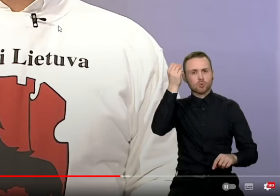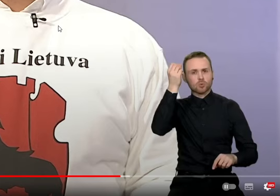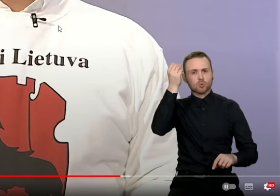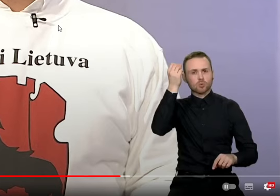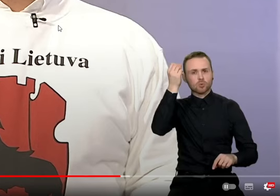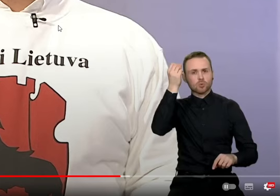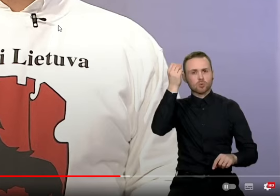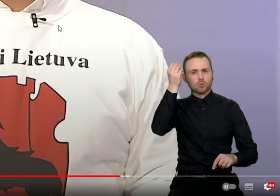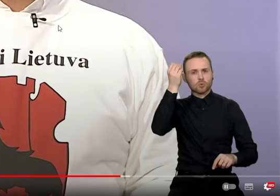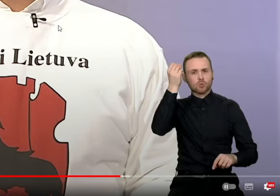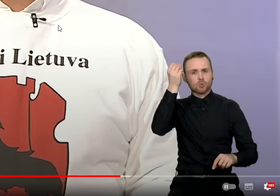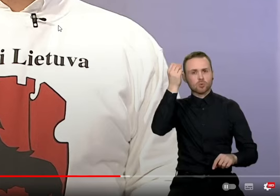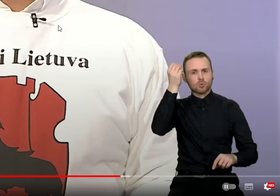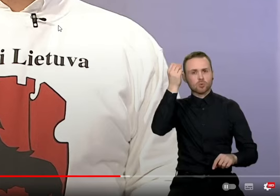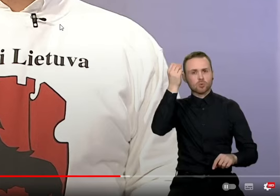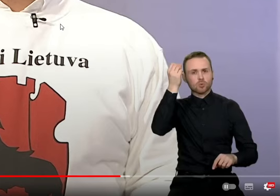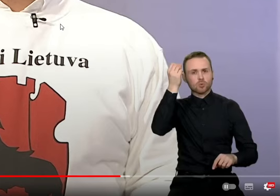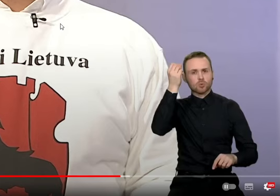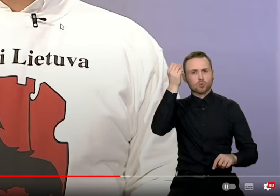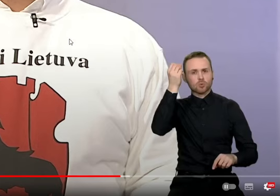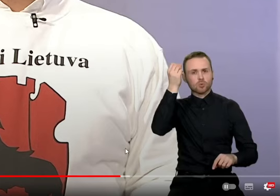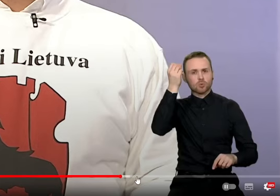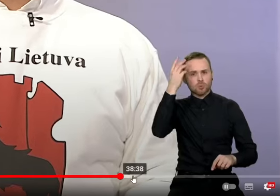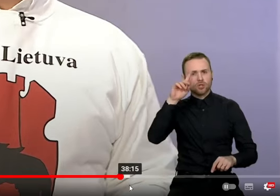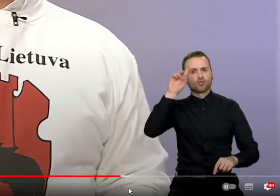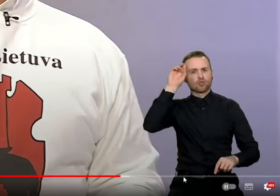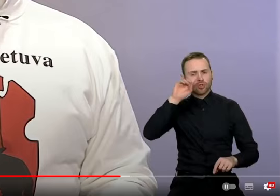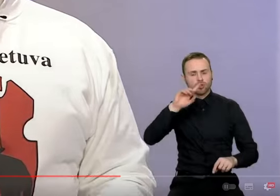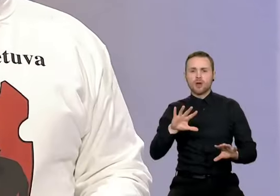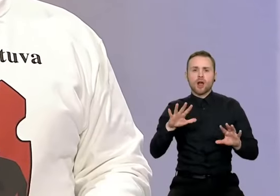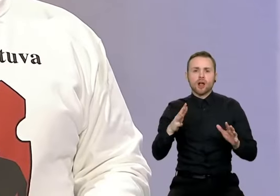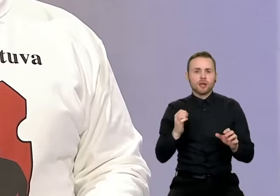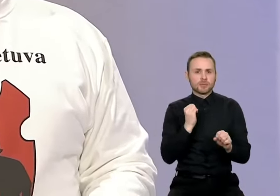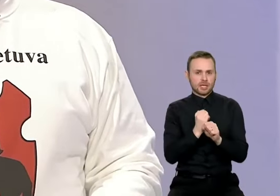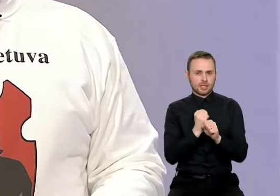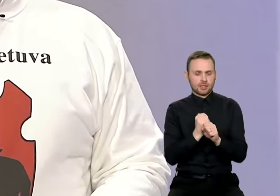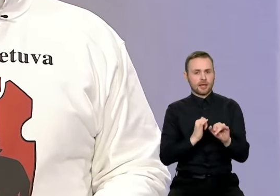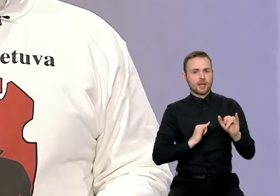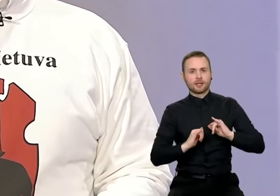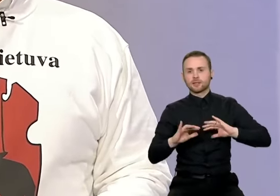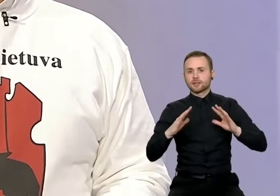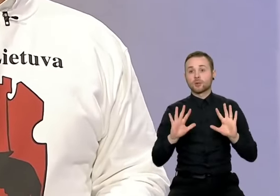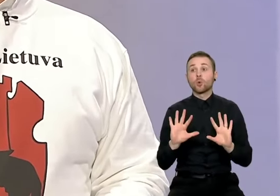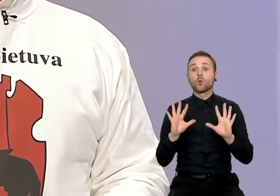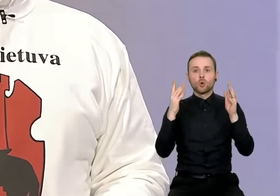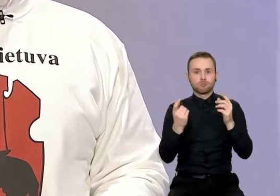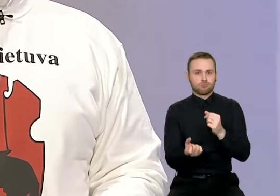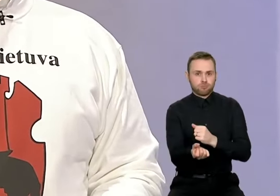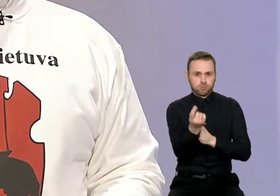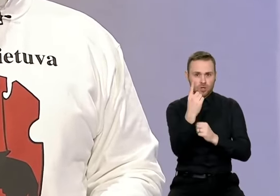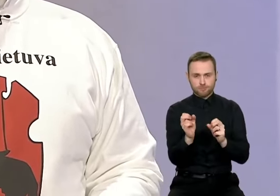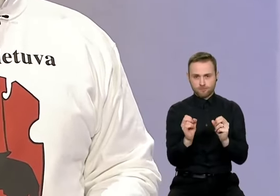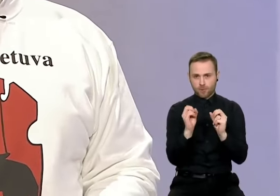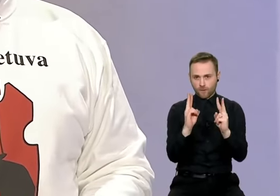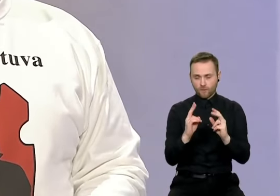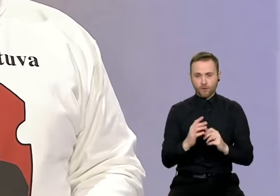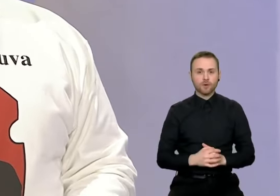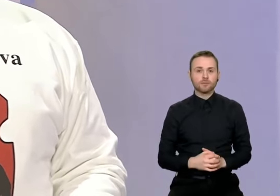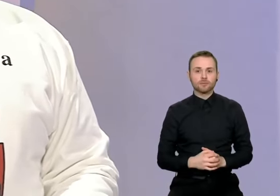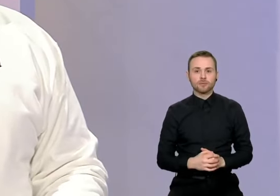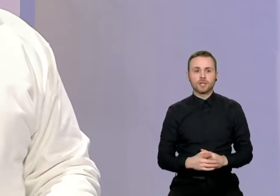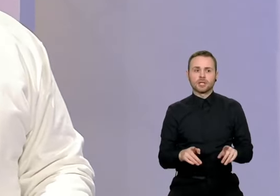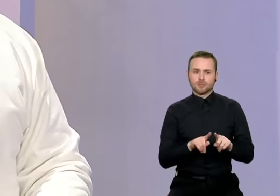palikti saugusiems išspręst už vaikus. Mes esame įsteigę civilinė saugos savanorio